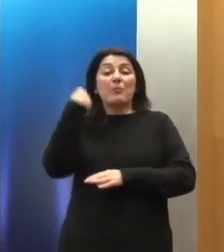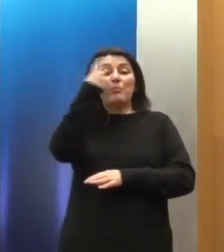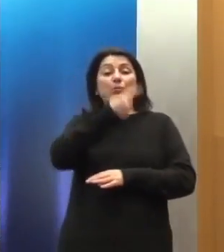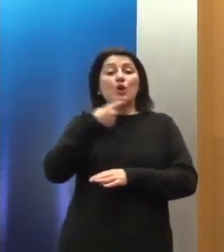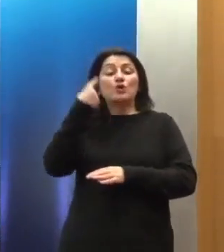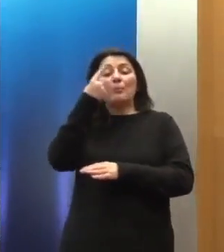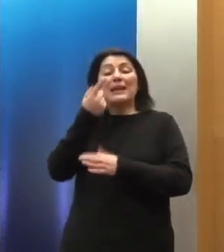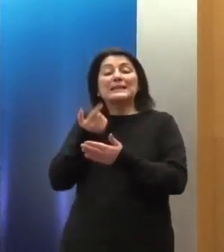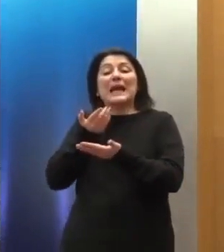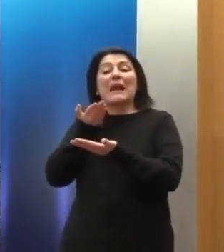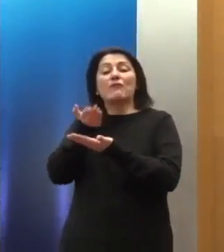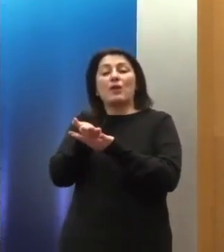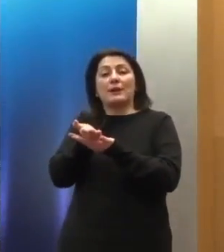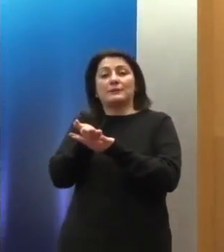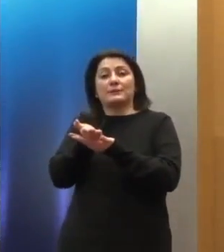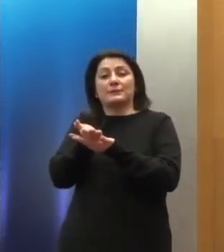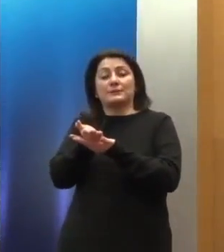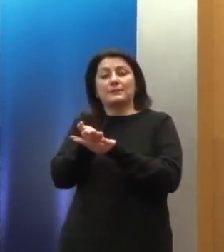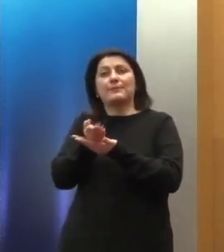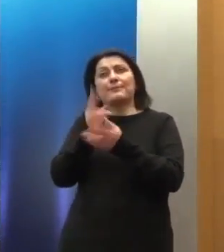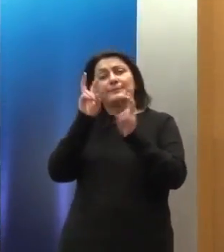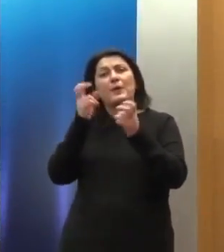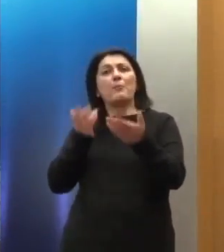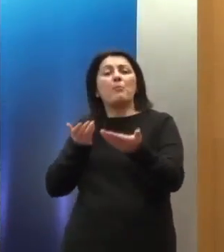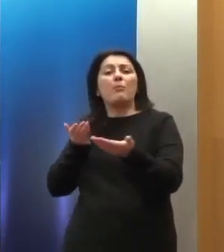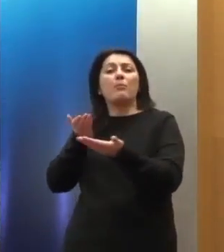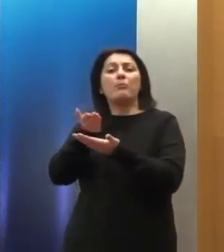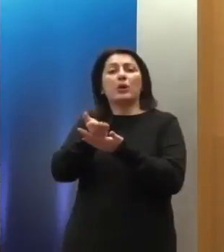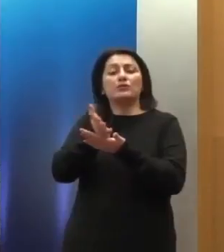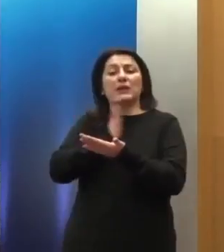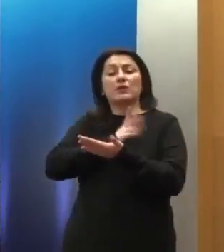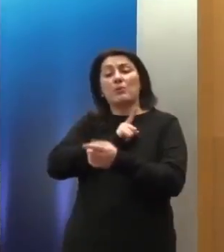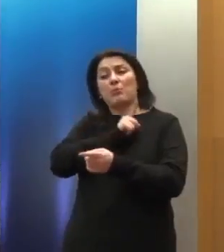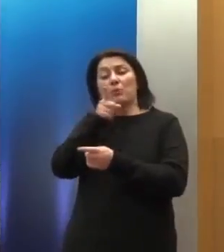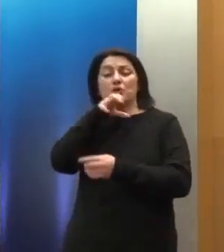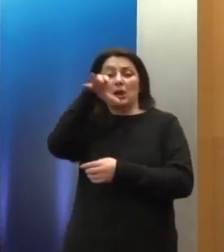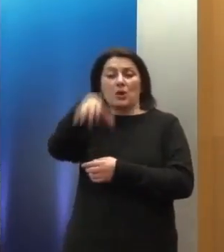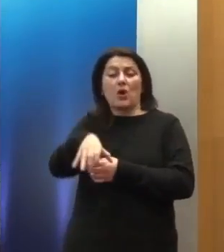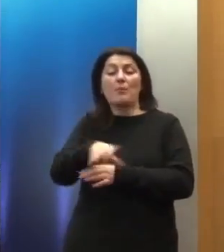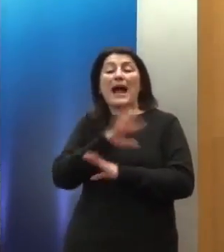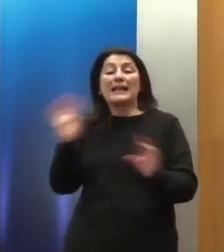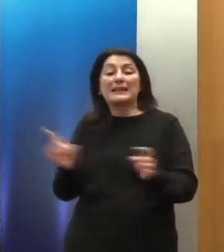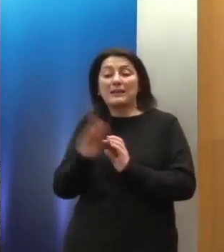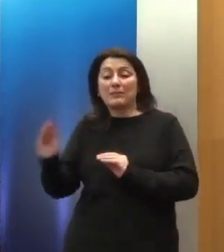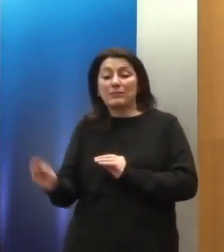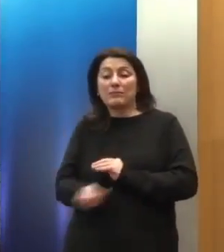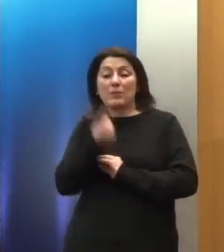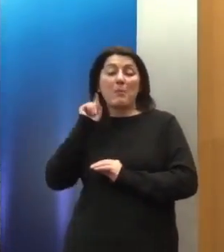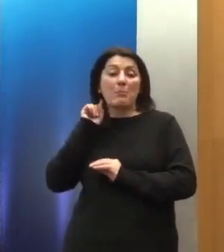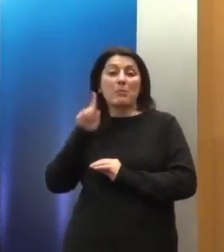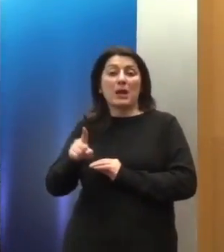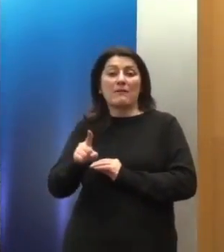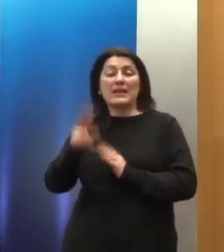αναφοράς, προσφυγής δηλαδή ατόμων, στα όργανα αυτά για παραβιάσεις της εκάστοτες σύμβασης